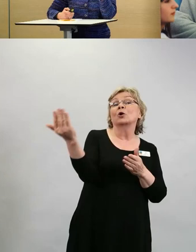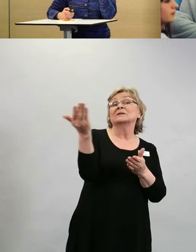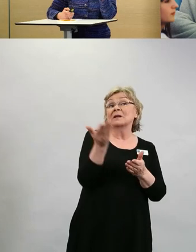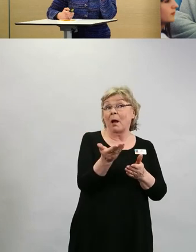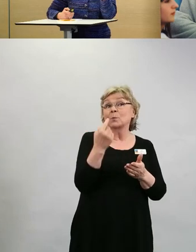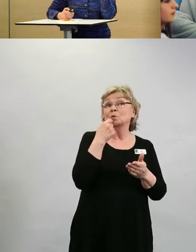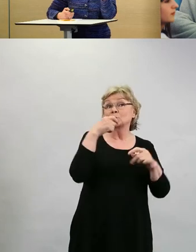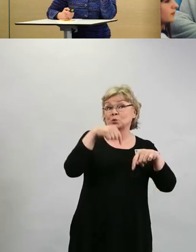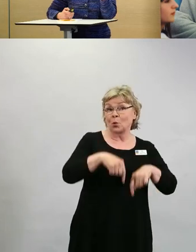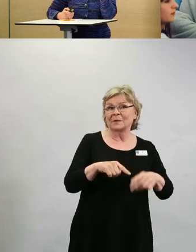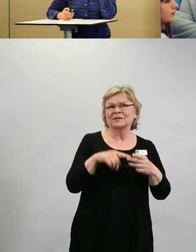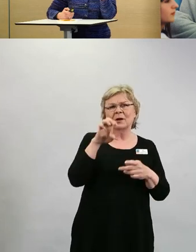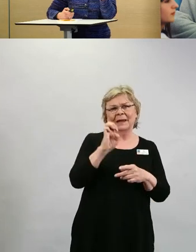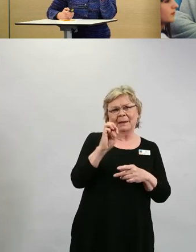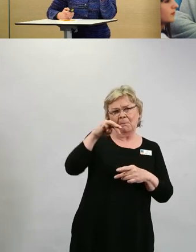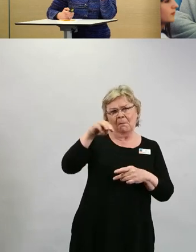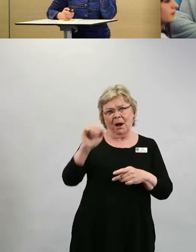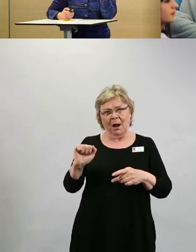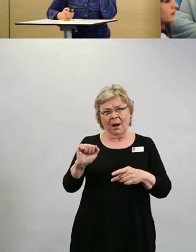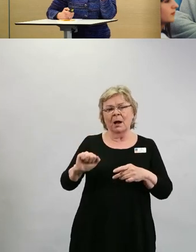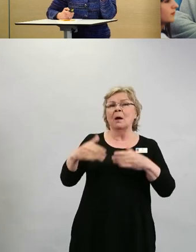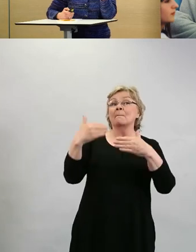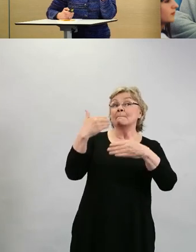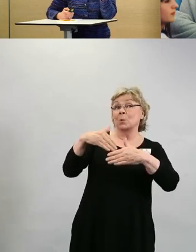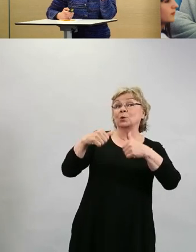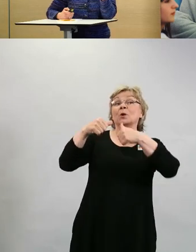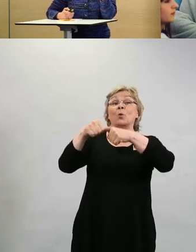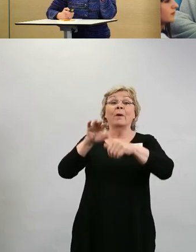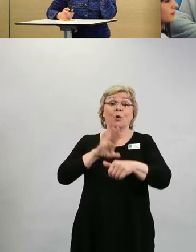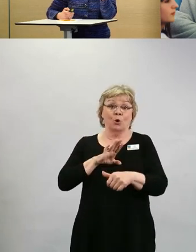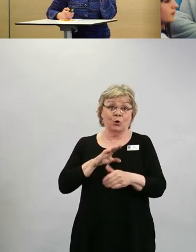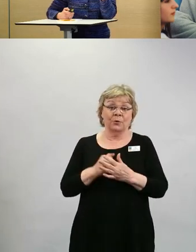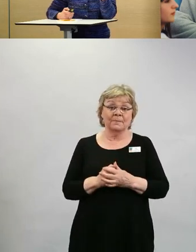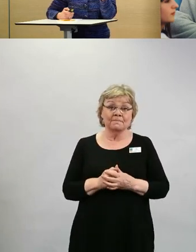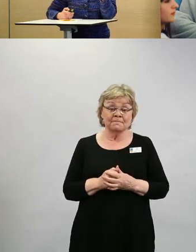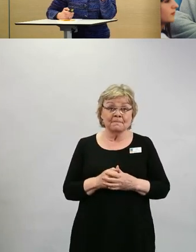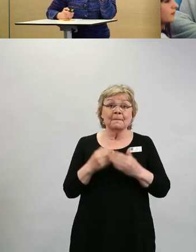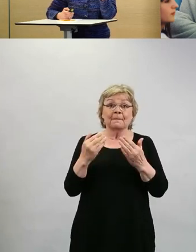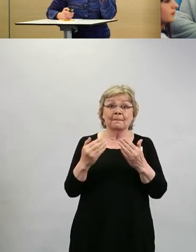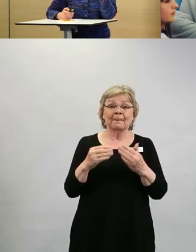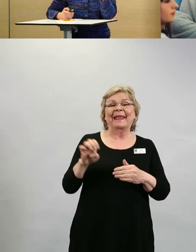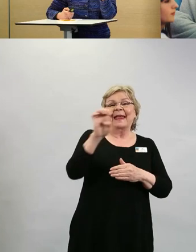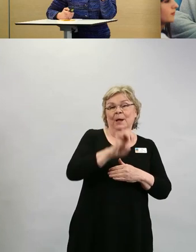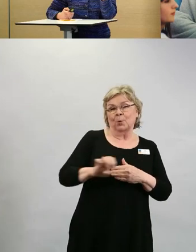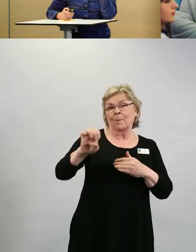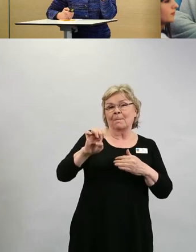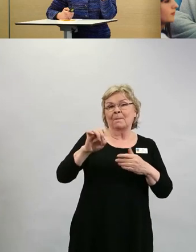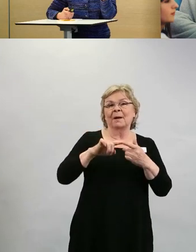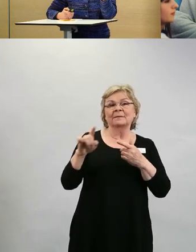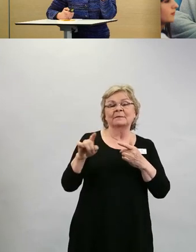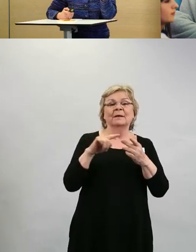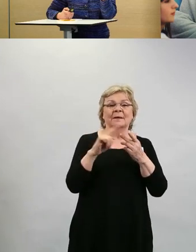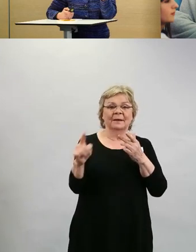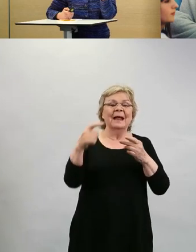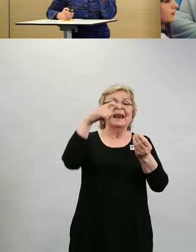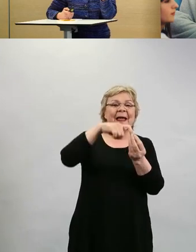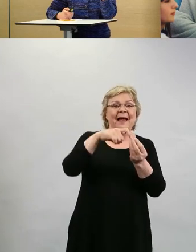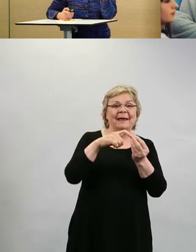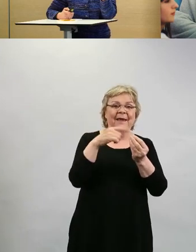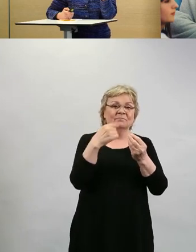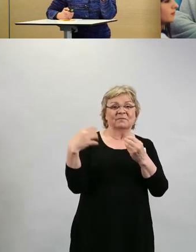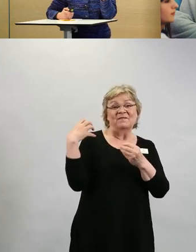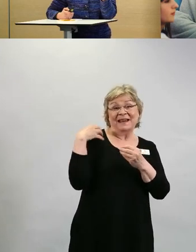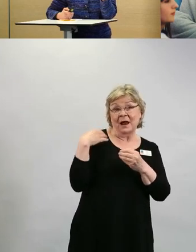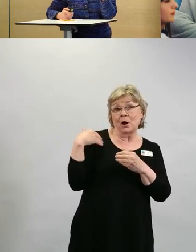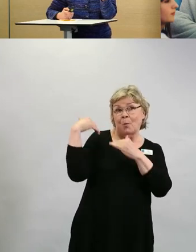lääkeviranomaisen EMAn antama myyntilupa ja Euroopan lääkeviranomainen kertoi viime